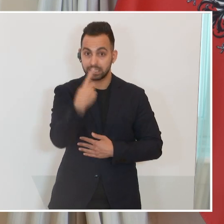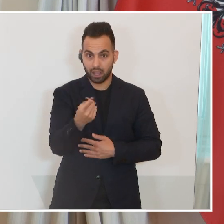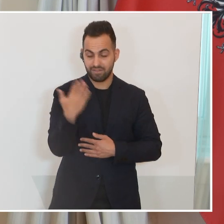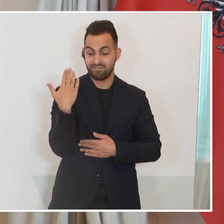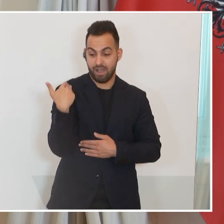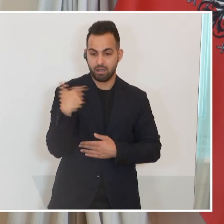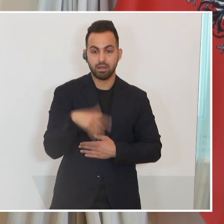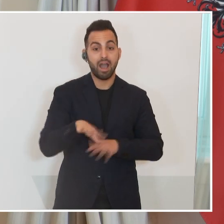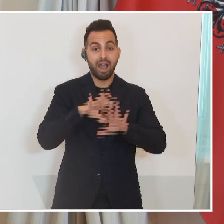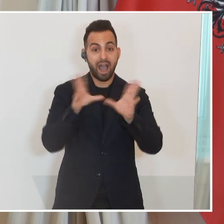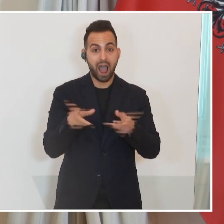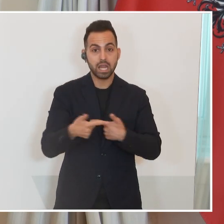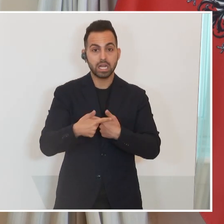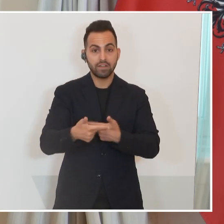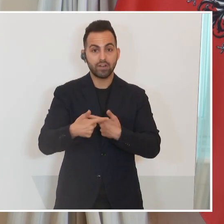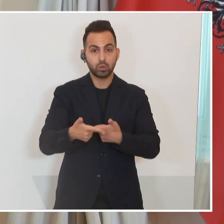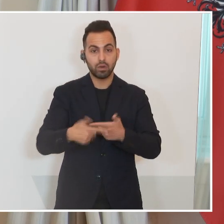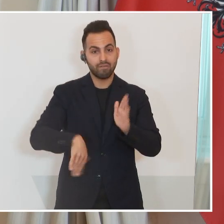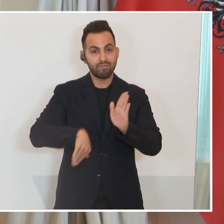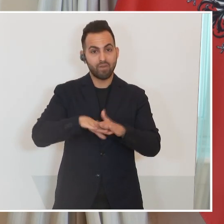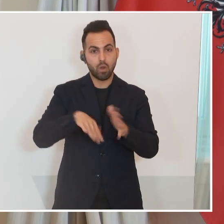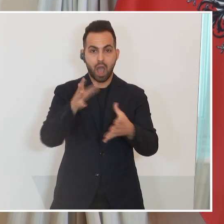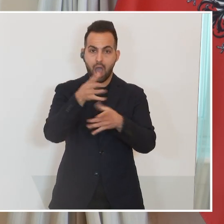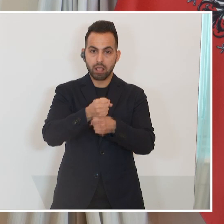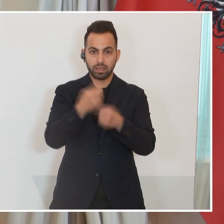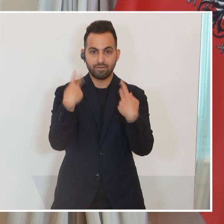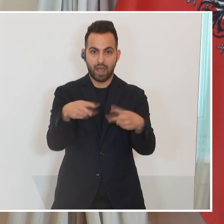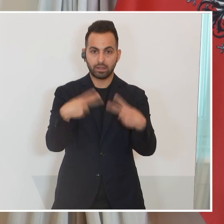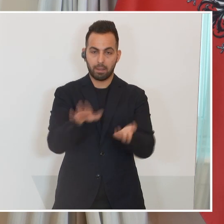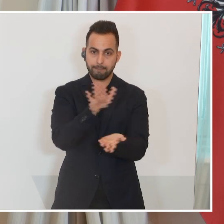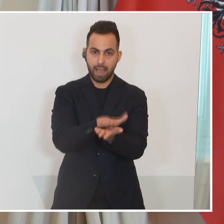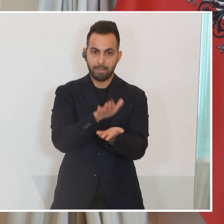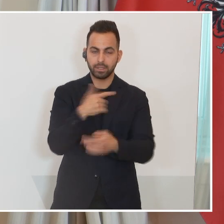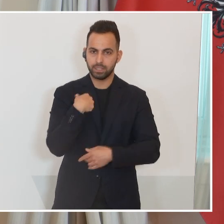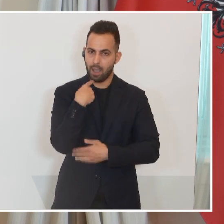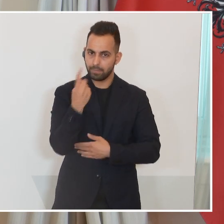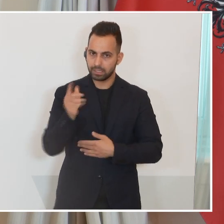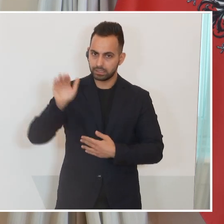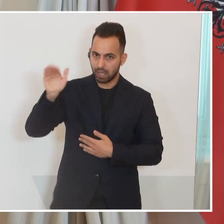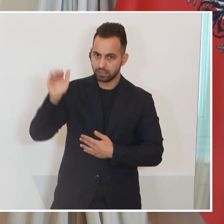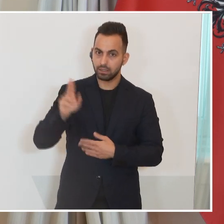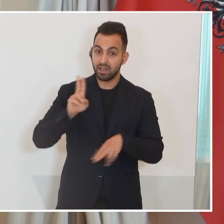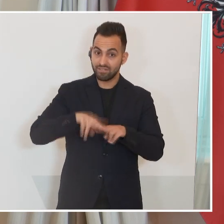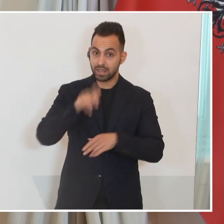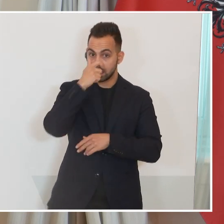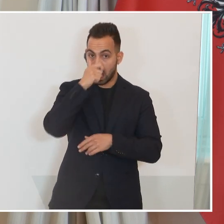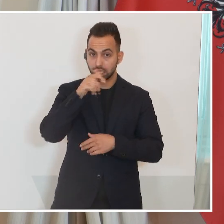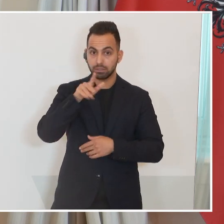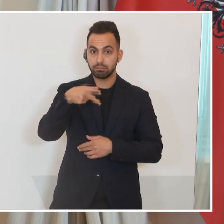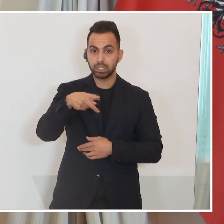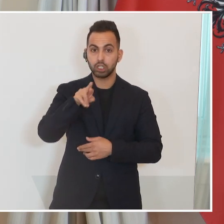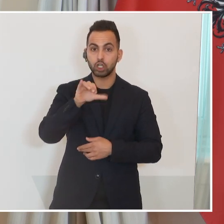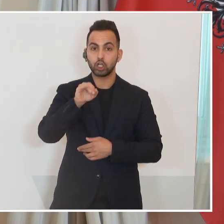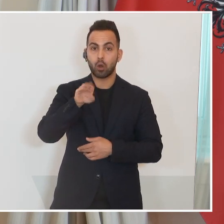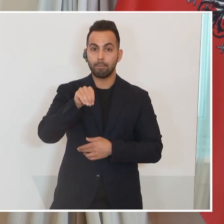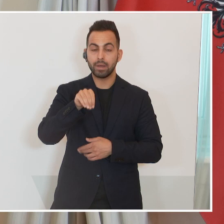dass alle Lieferungen voll umfänglich eingehalten werden. Ich habe Ihnen darauf hingewiesen, dass wenn Gazprom den